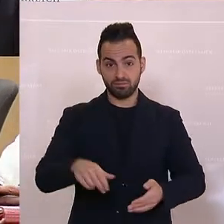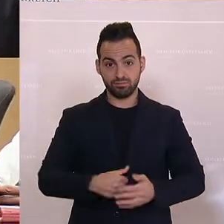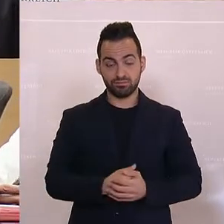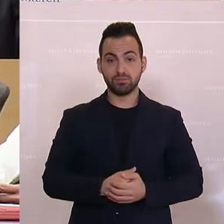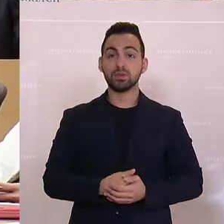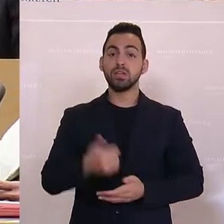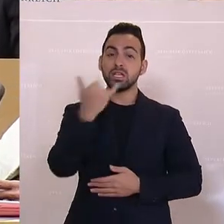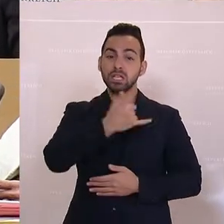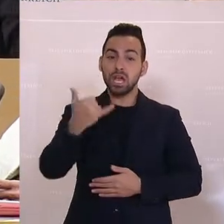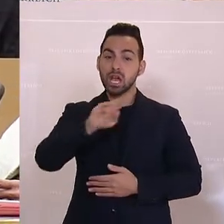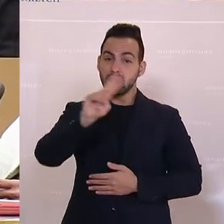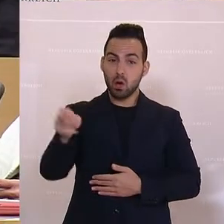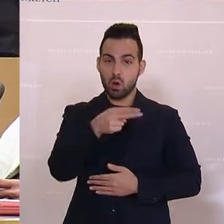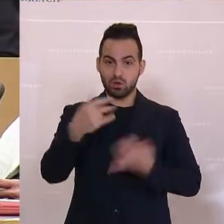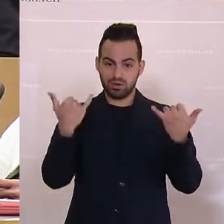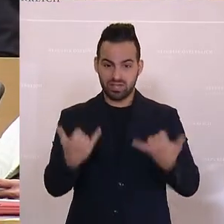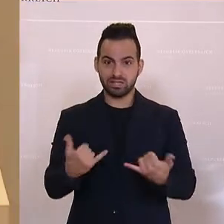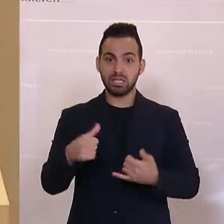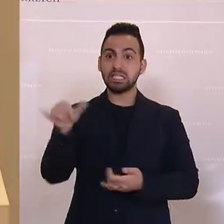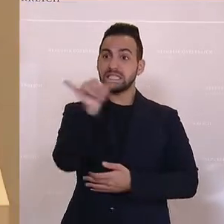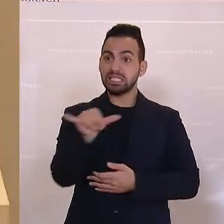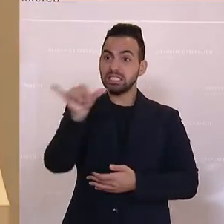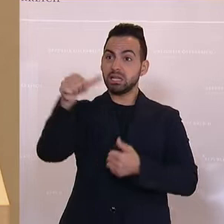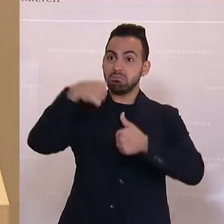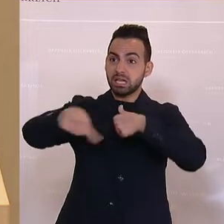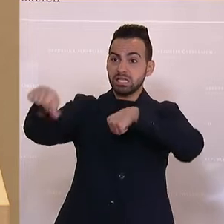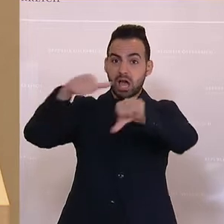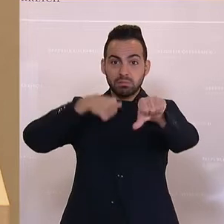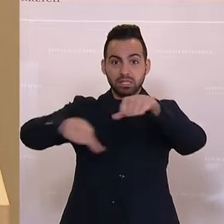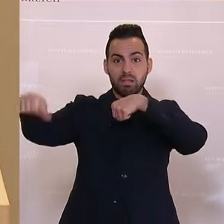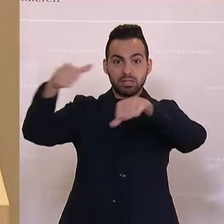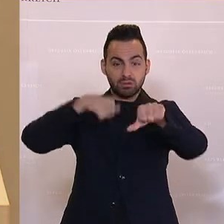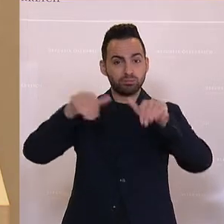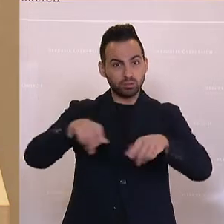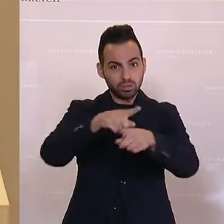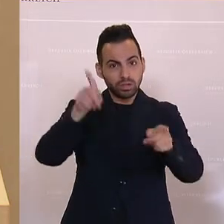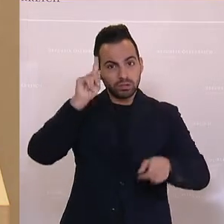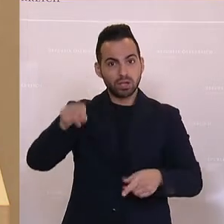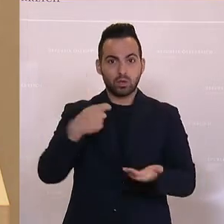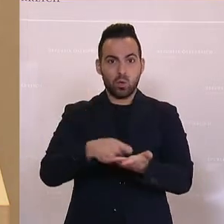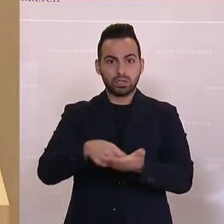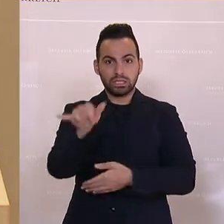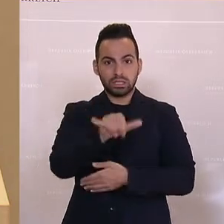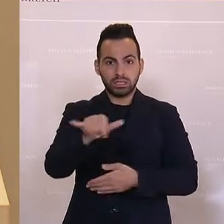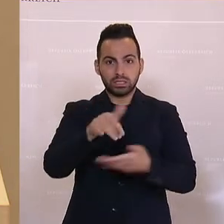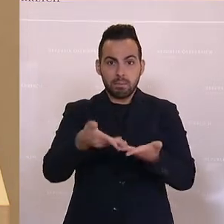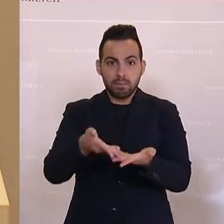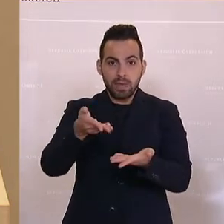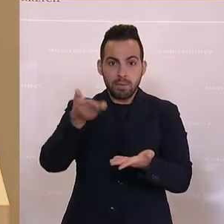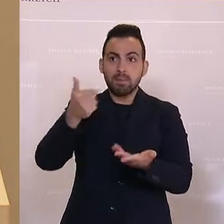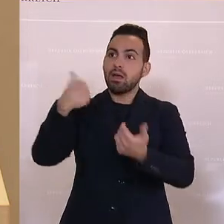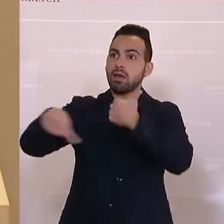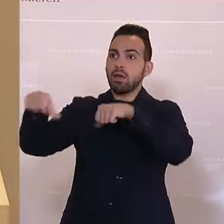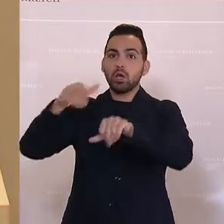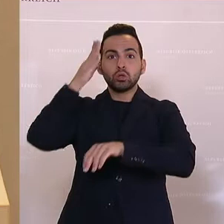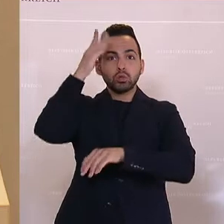Und jeder Euro, den wir jetzt für Zinsen ausgeben müssen, und Sie wissen, wie rasant sich die Kosten hier erhöhen, der fehlt uns einfach für